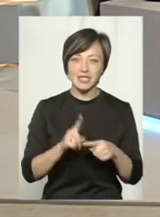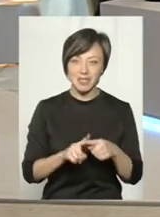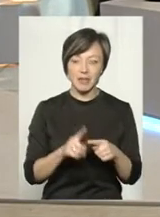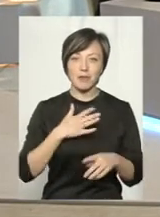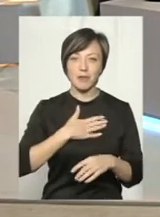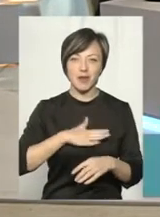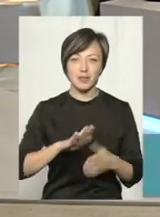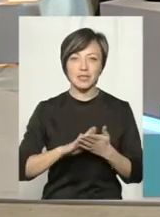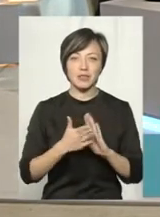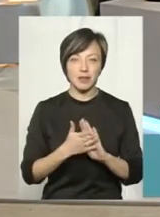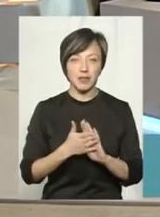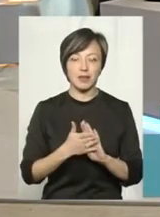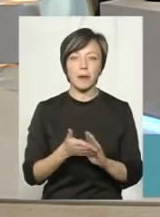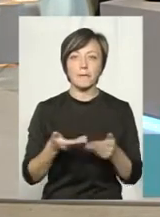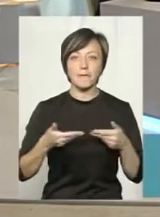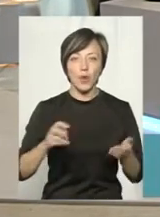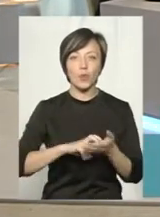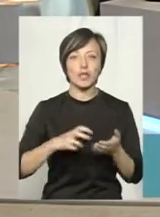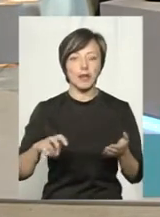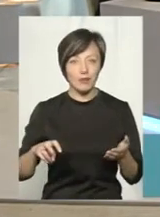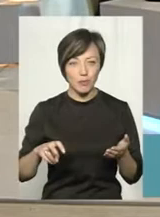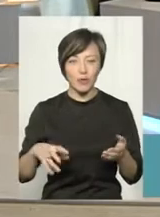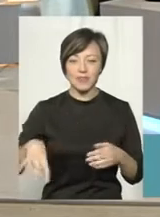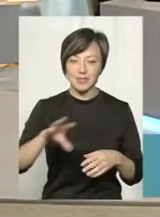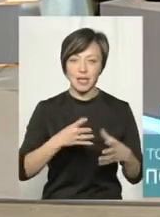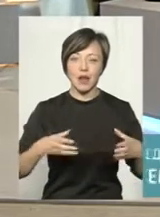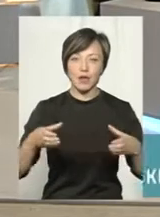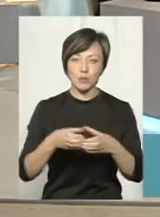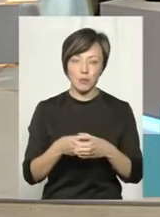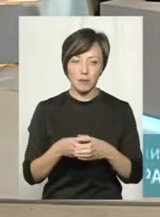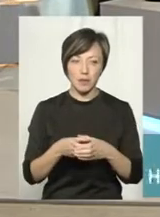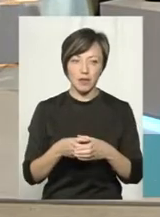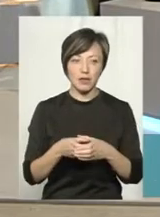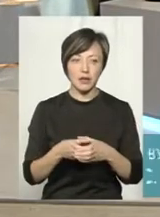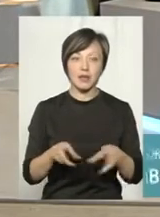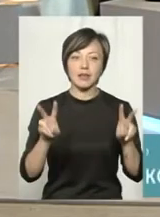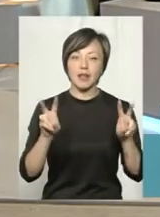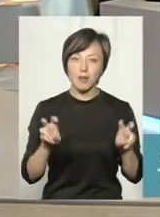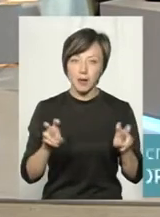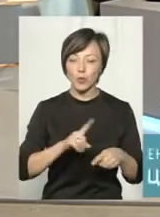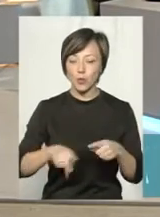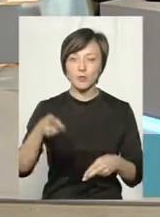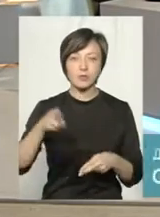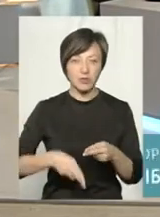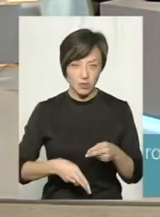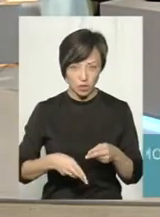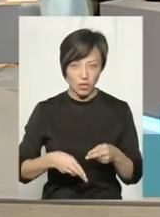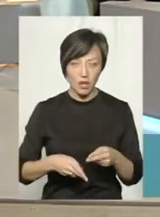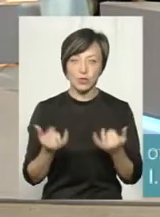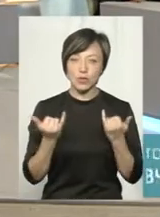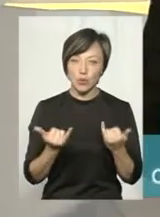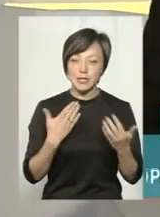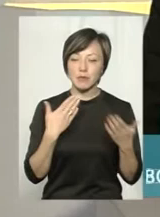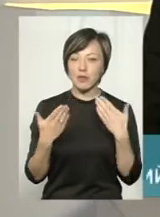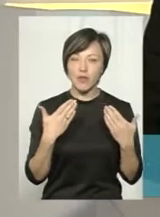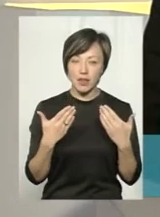неприємних ситуацій ми уникнемо всі разом. Тема добігла до завершення. Сьогодні